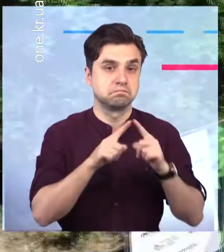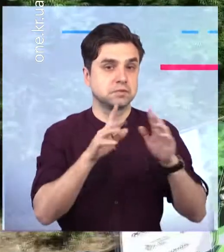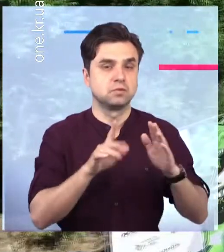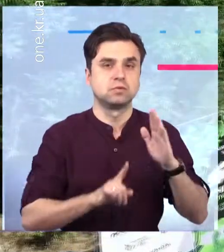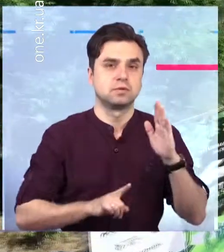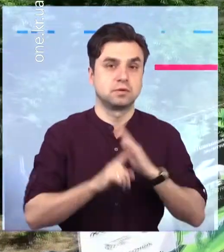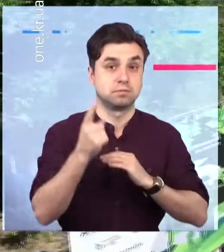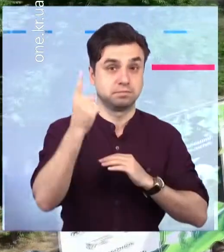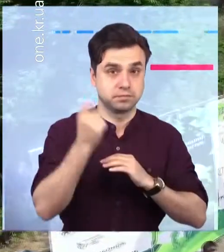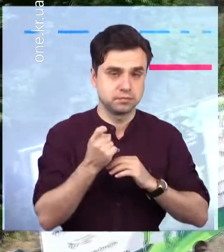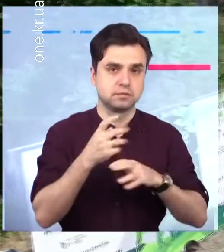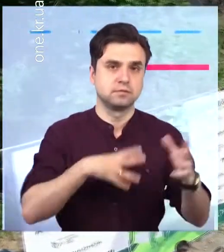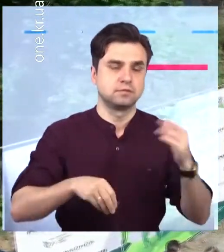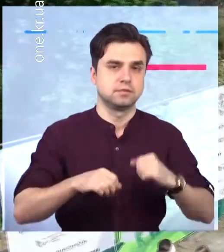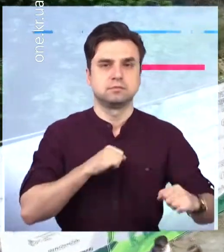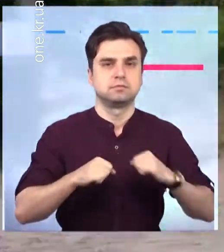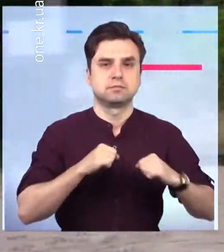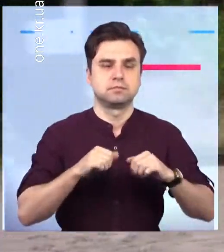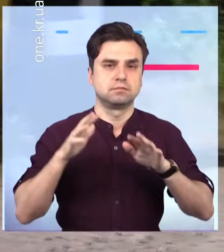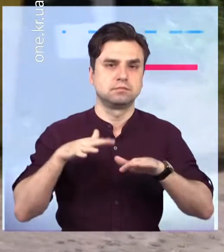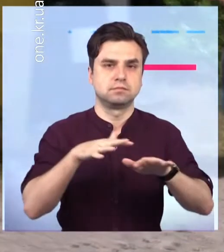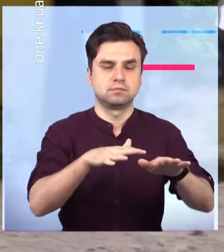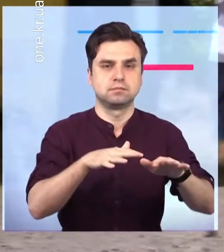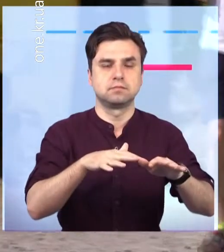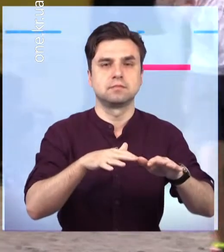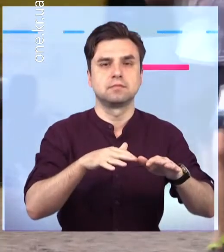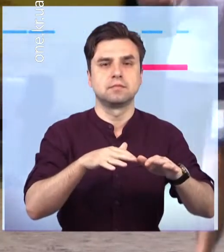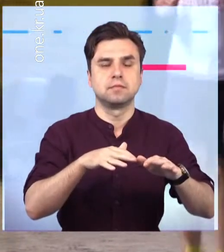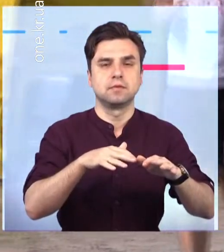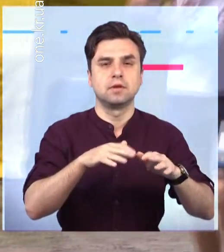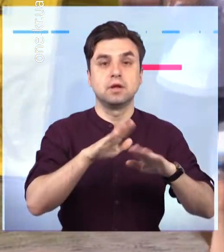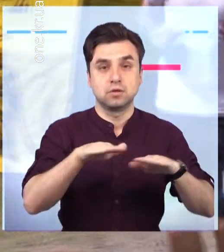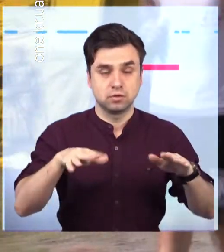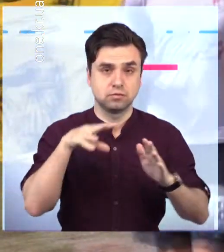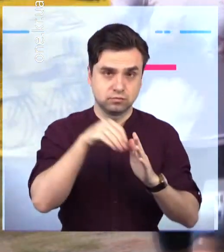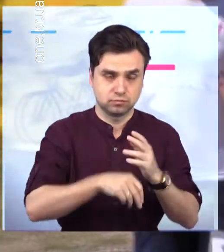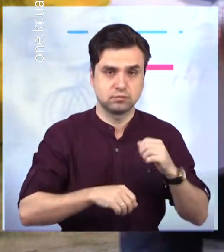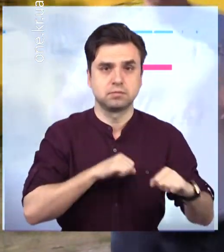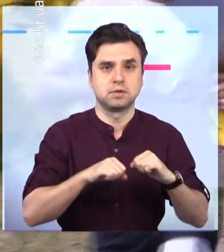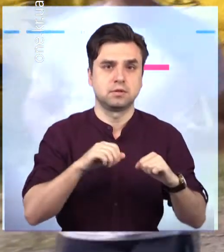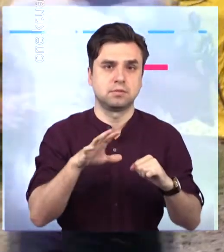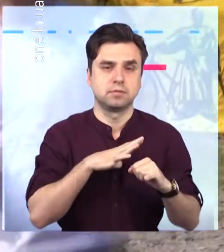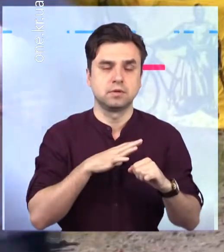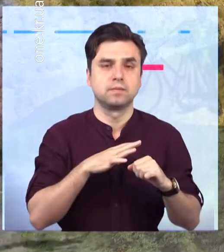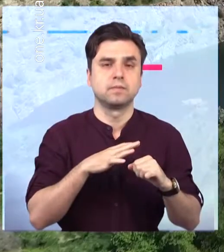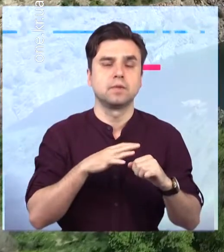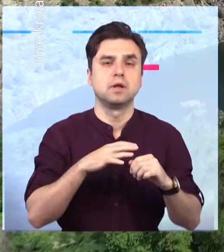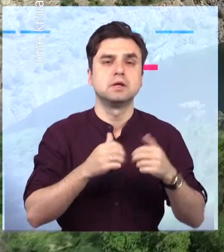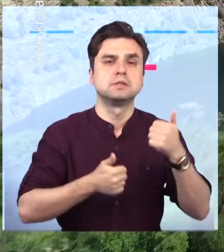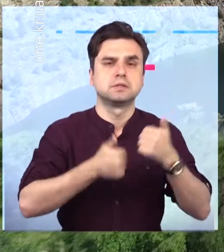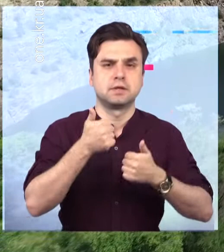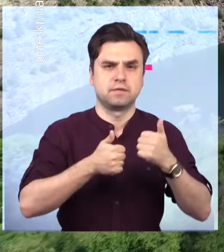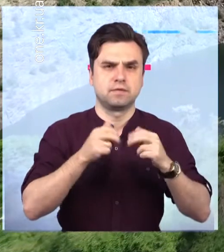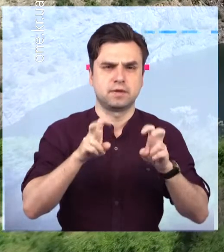Саме так, після пострілу стартового пістолету, свій забіг розпочали наймолодші учасники цьогорічного марафону «Уайтстоунстрейл», який